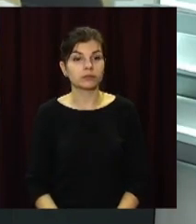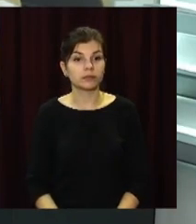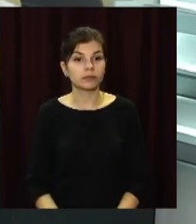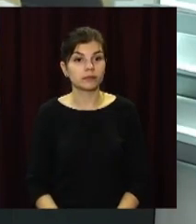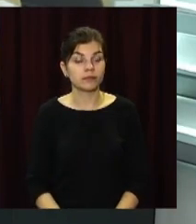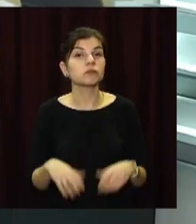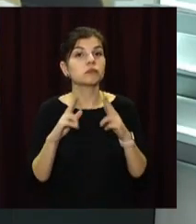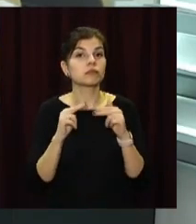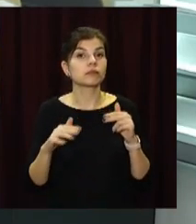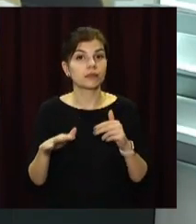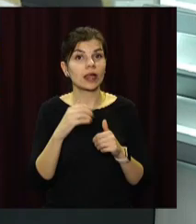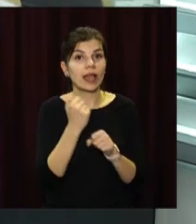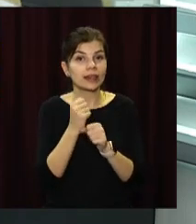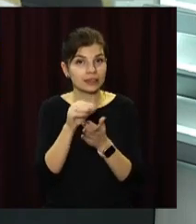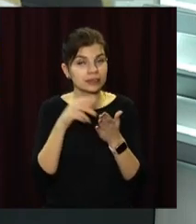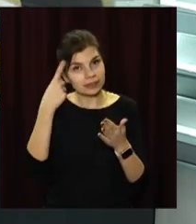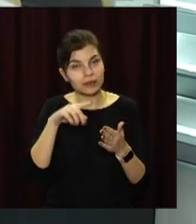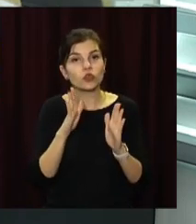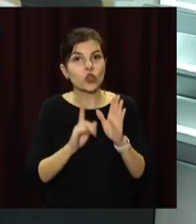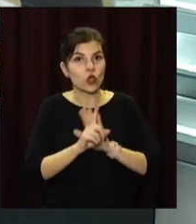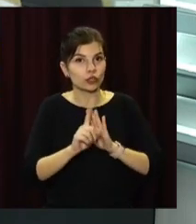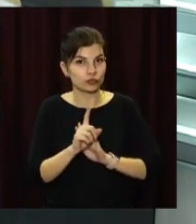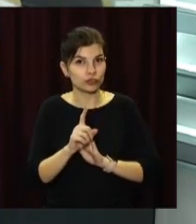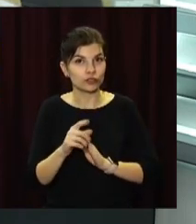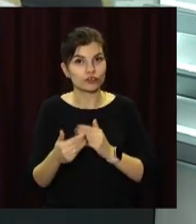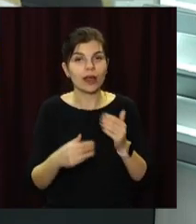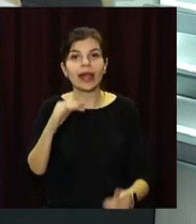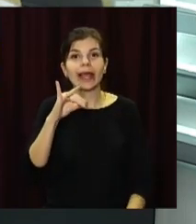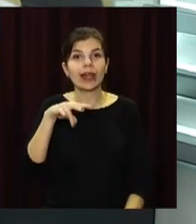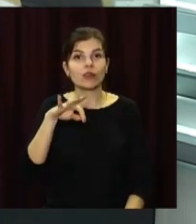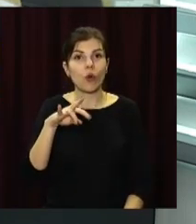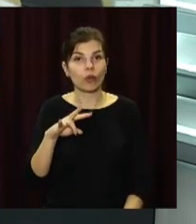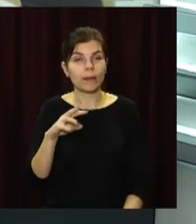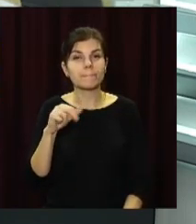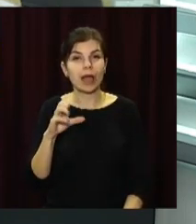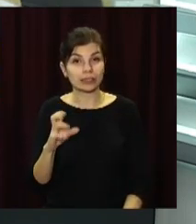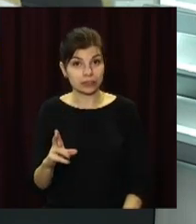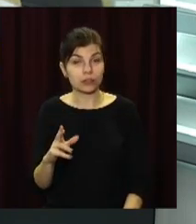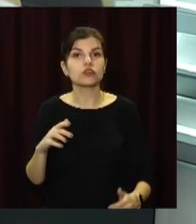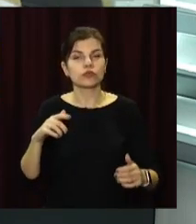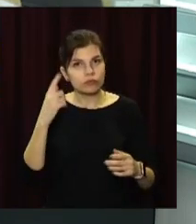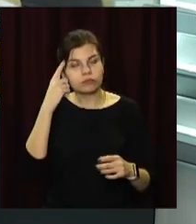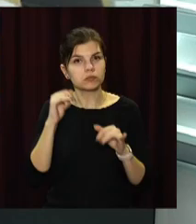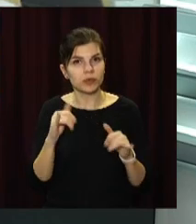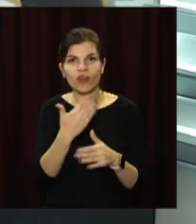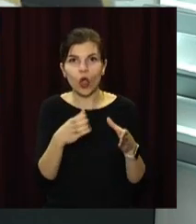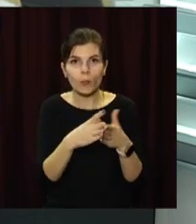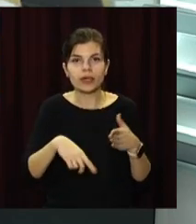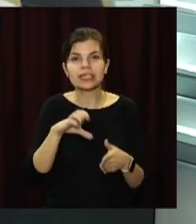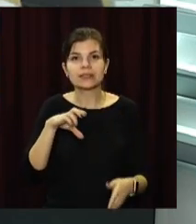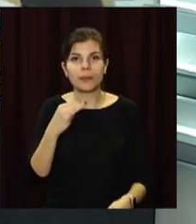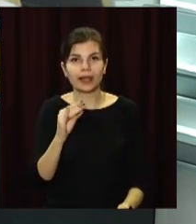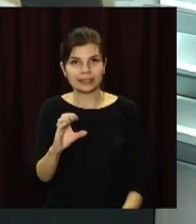Дніпровські розробники лише на початку шляху. Натомість Ілон Маск продовжує підкорювати космічні простори. Його компанія SpaceX